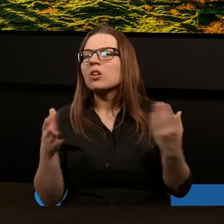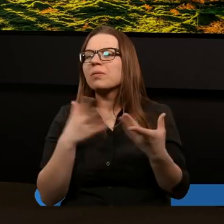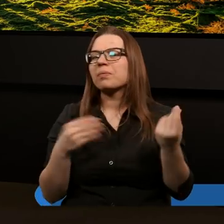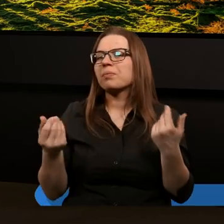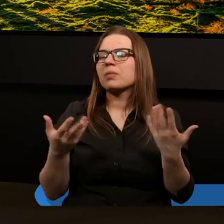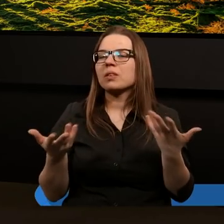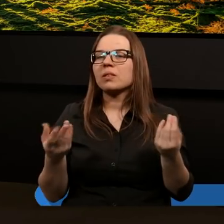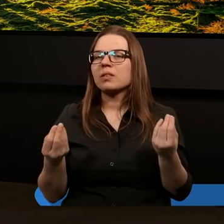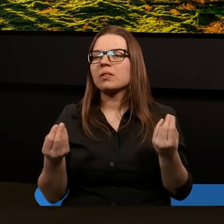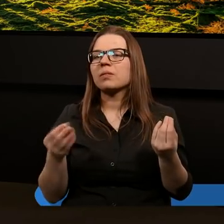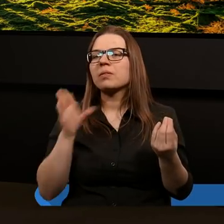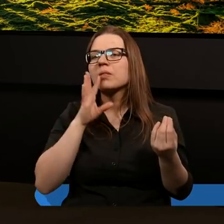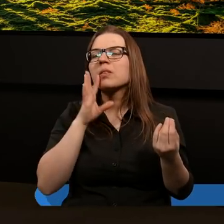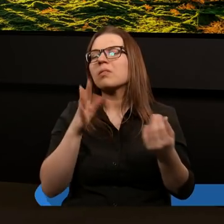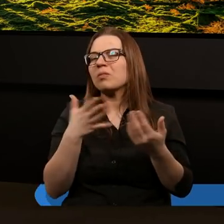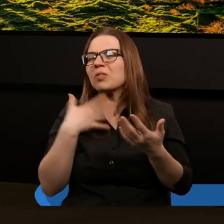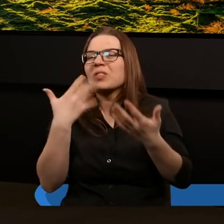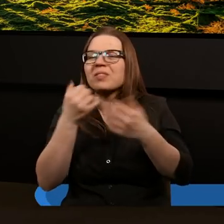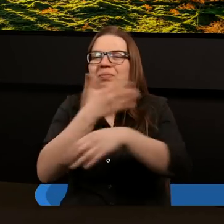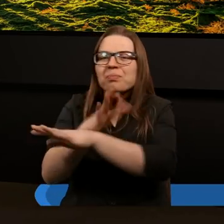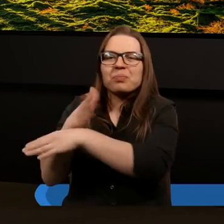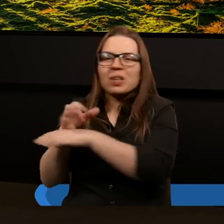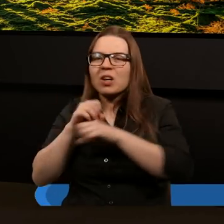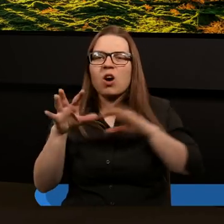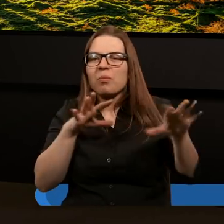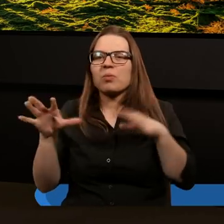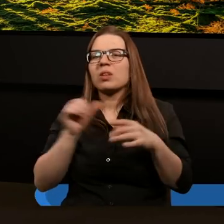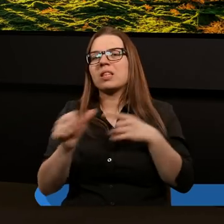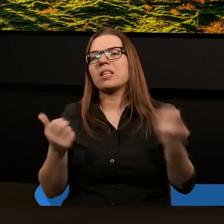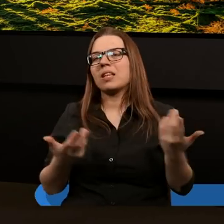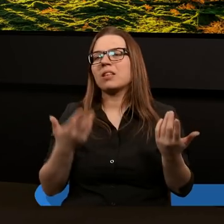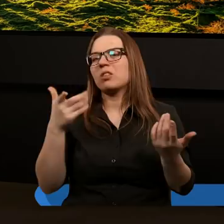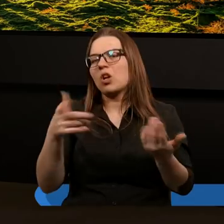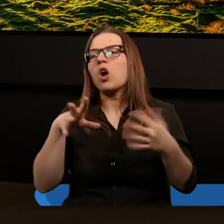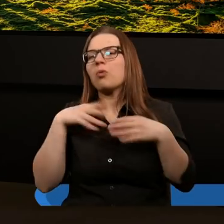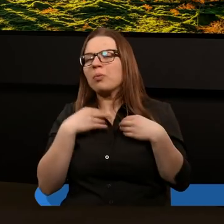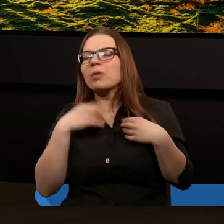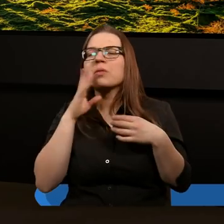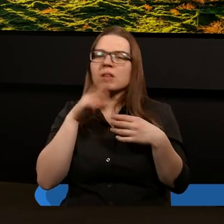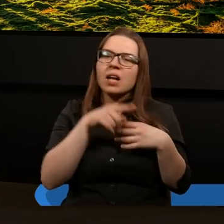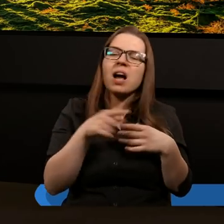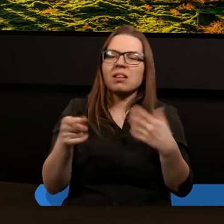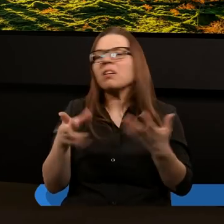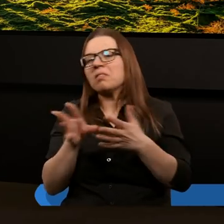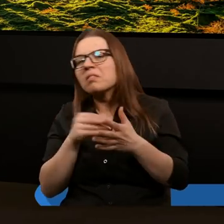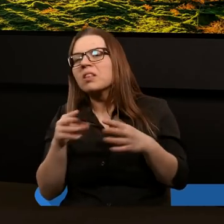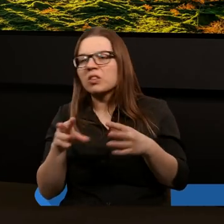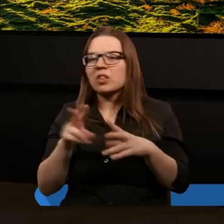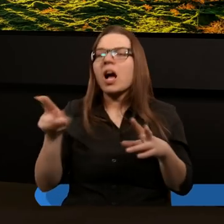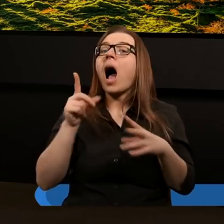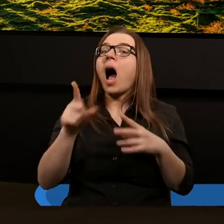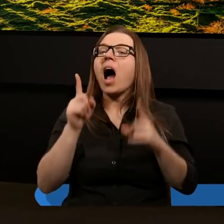nazwalibyśmy ich dzisiaj koniunkturalistami, prawda? Jest taka koniunktura i oni przyjmują takie zwyczaje, ale w